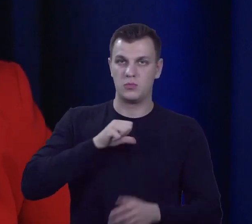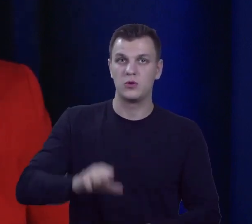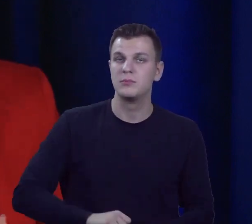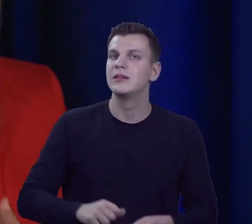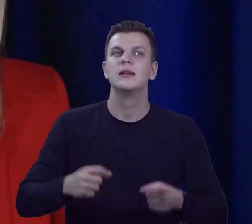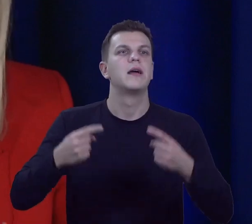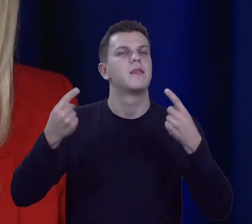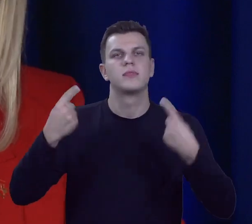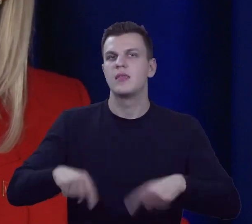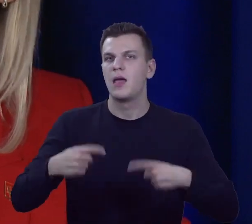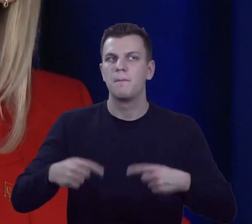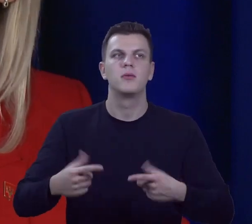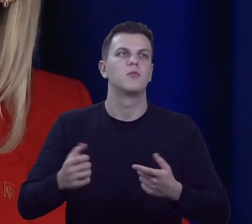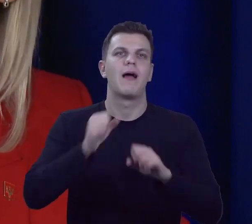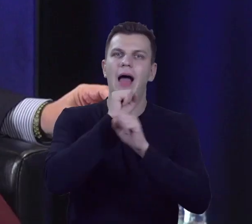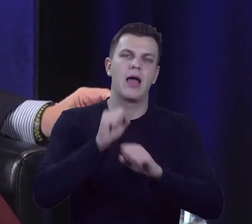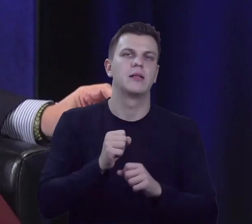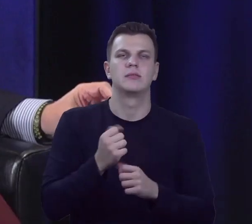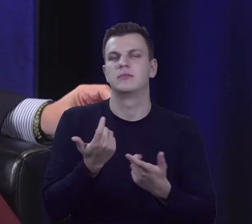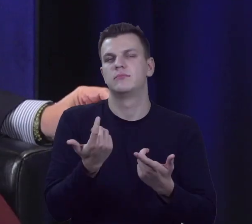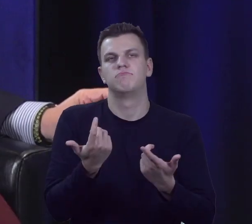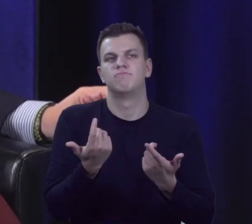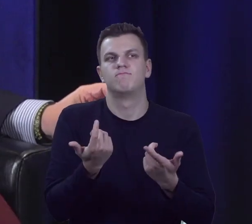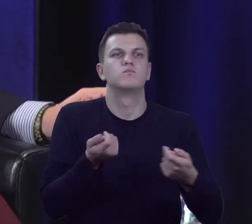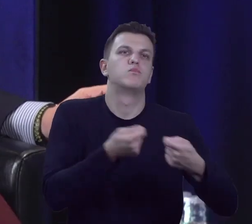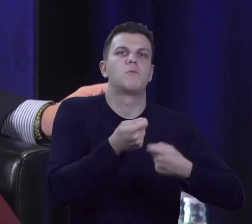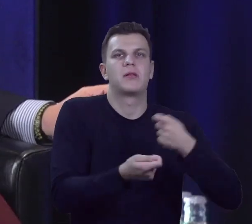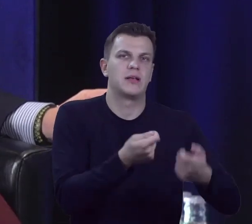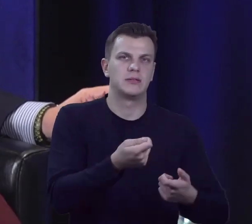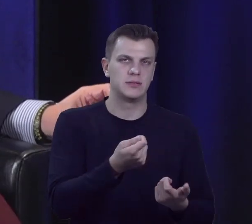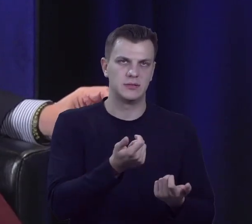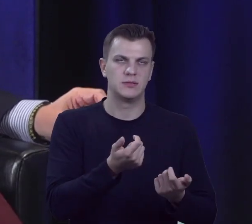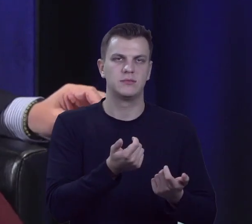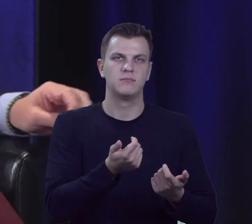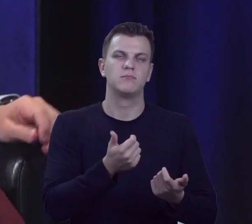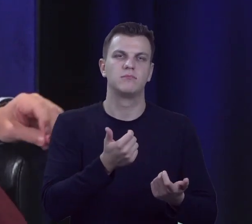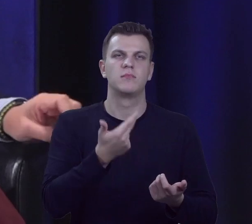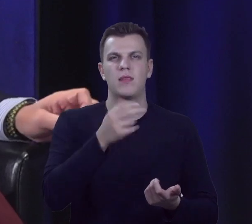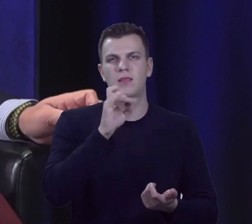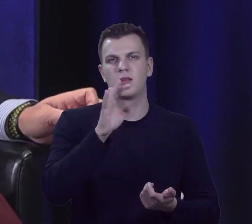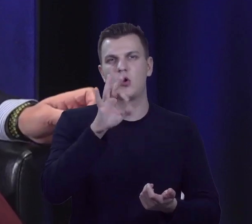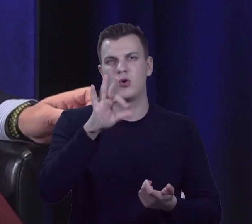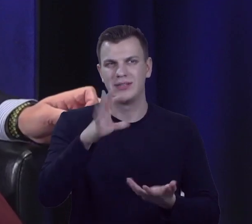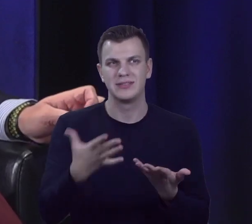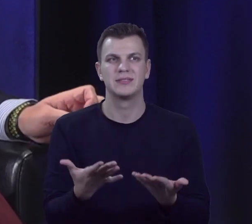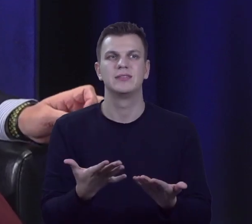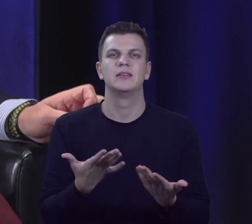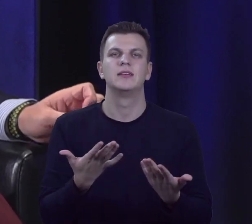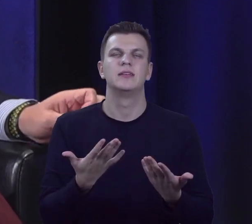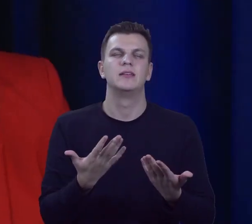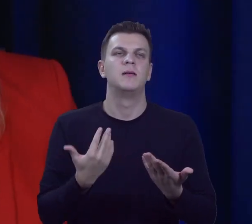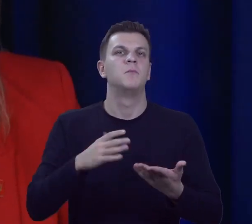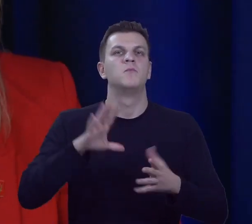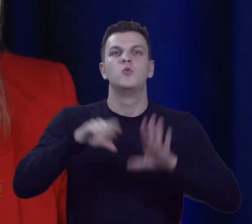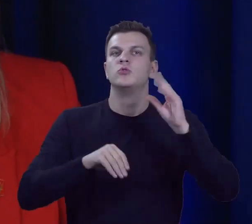współpracy z organizacjami pozarządowymi. Nie było budżetu obywatelskiego, został wprowadzony nie